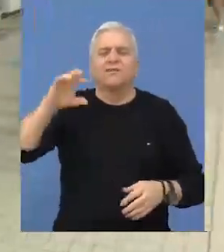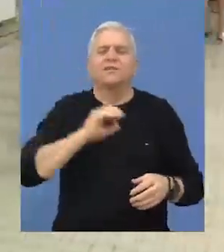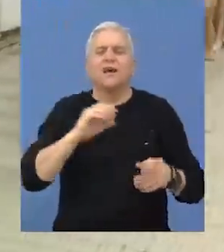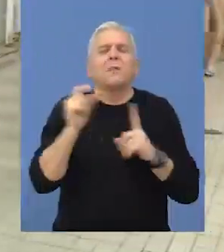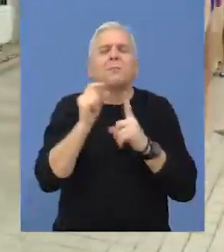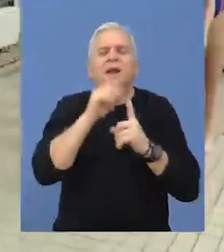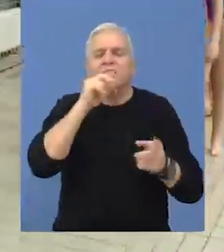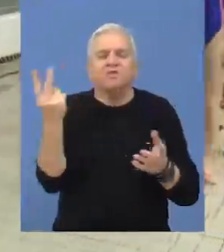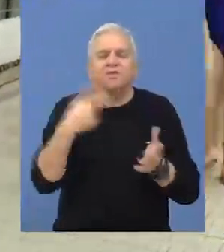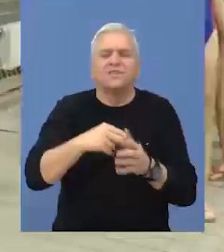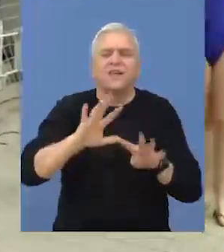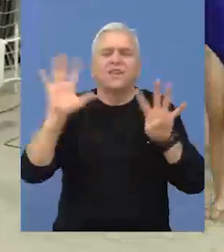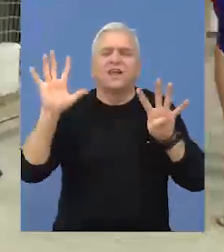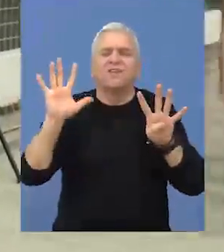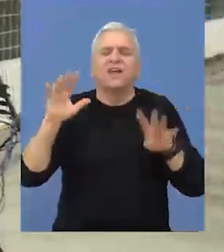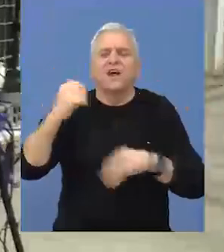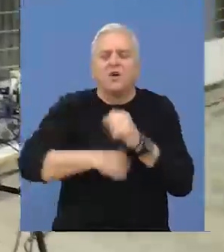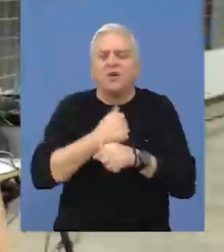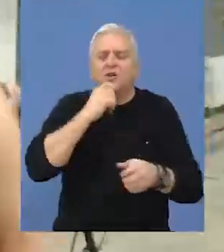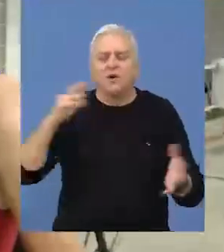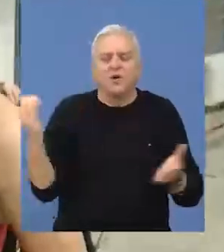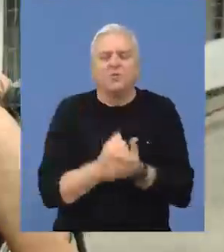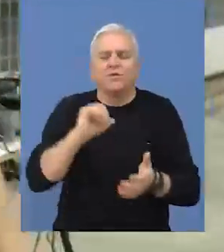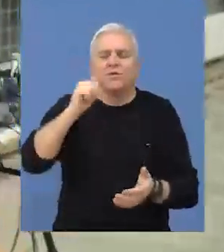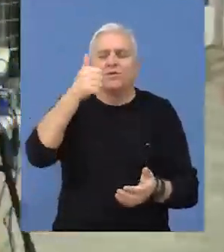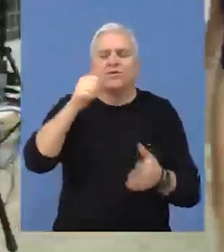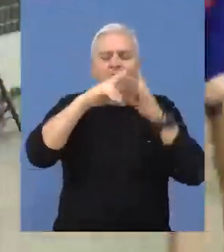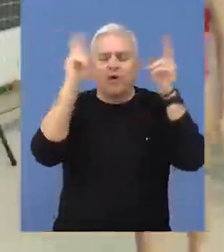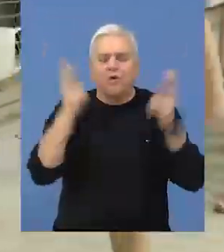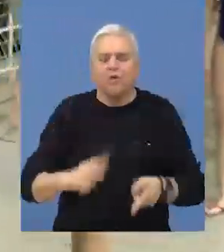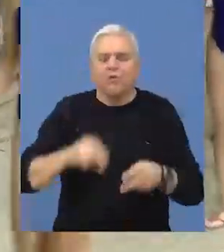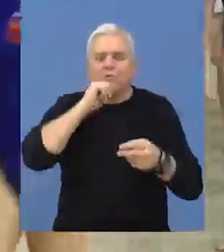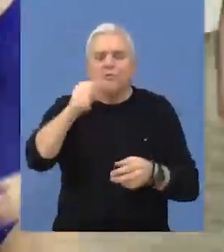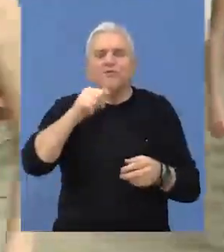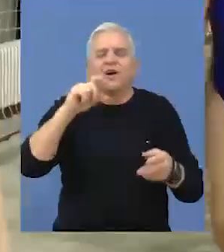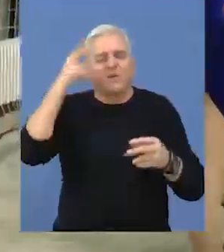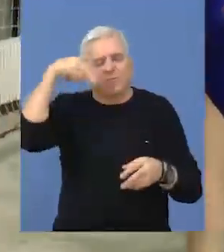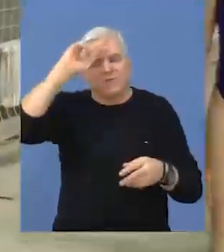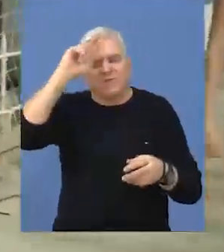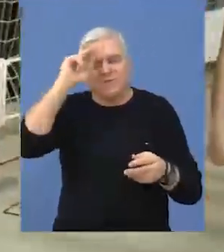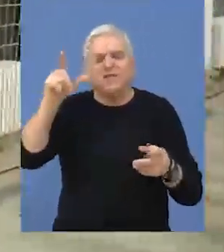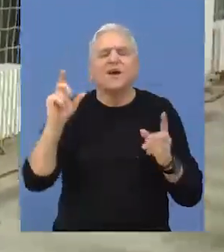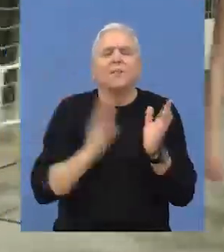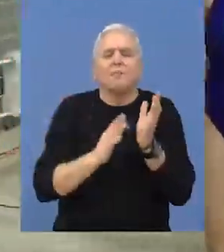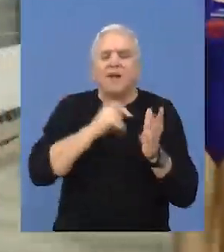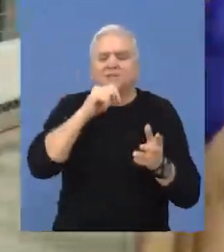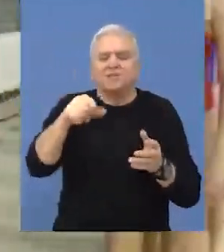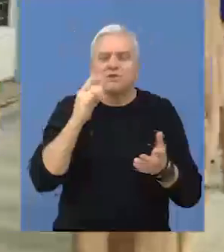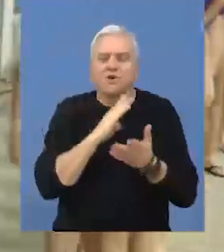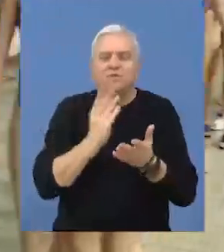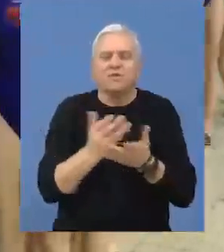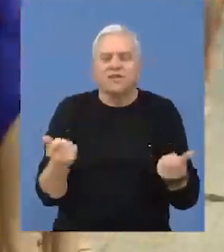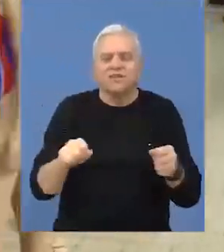Vaterpoliskin je panionio sa 2009. godišta. Osvajačice su drugog memorialnog turnira Čika pišta Mesaroš,